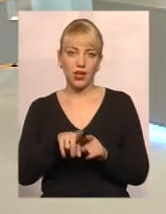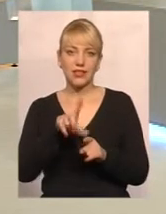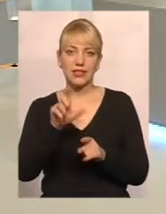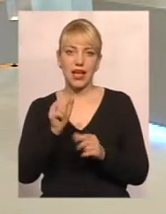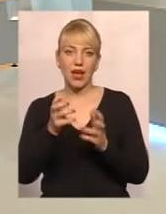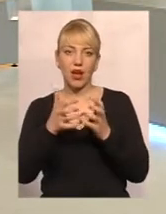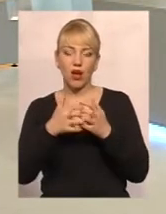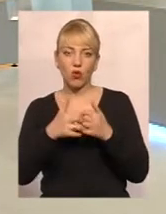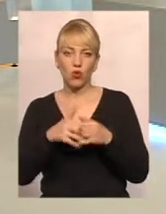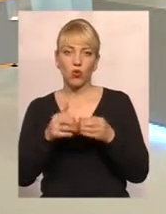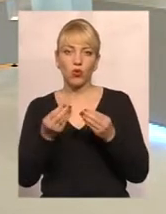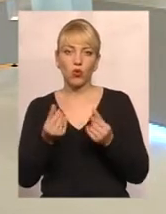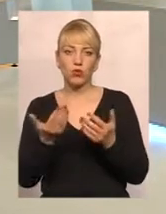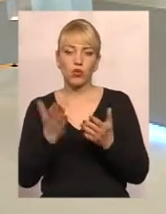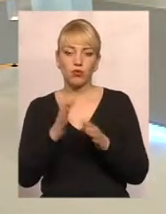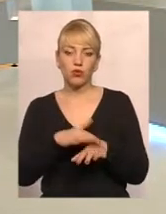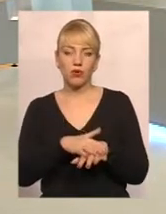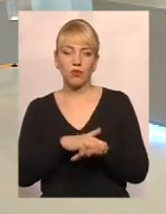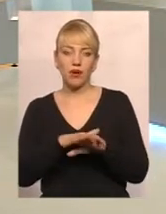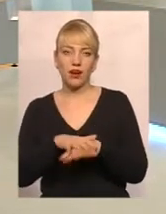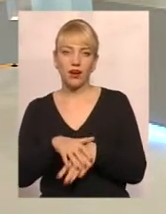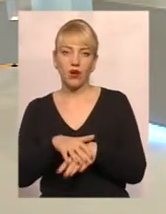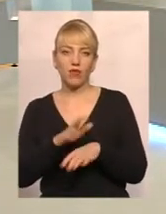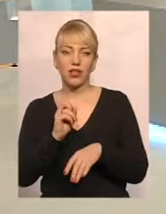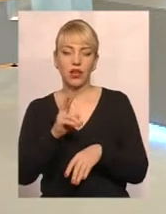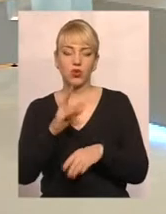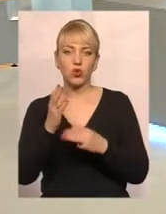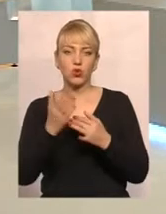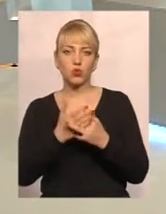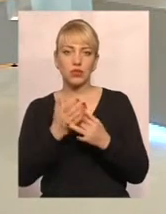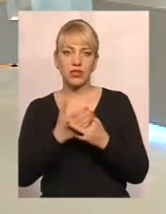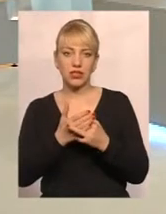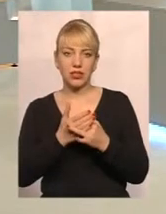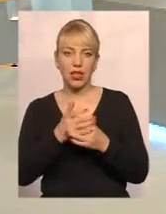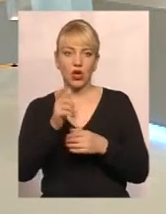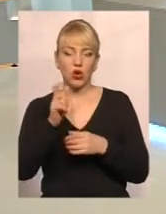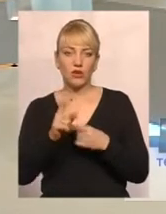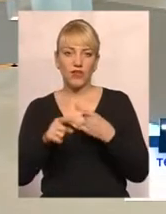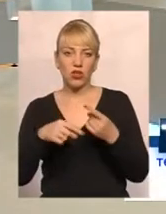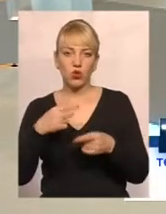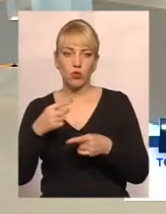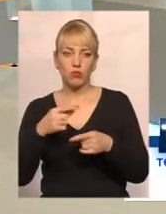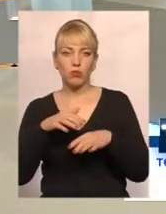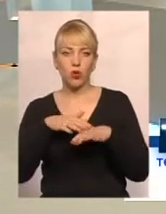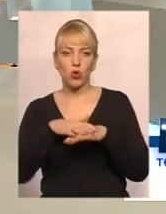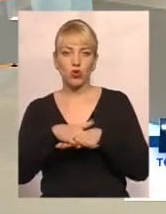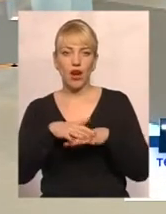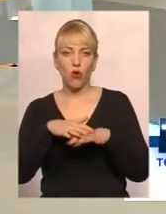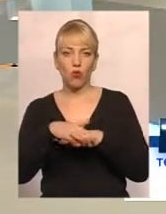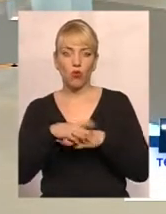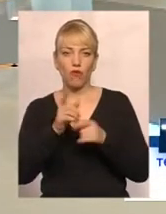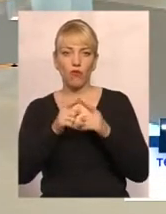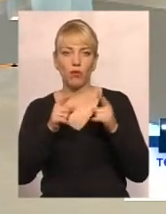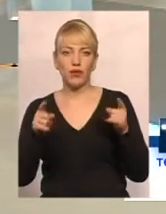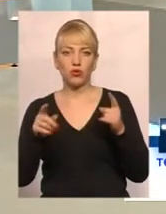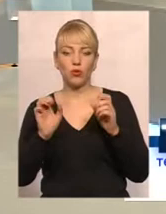коштів, які будуть перераховані як субсидія, громадянин в наступному розрахунковому періоді може